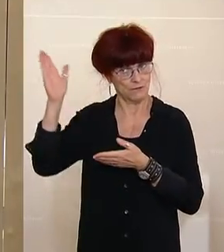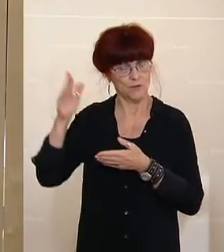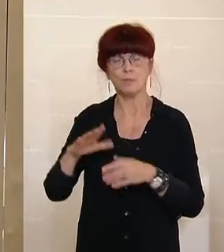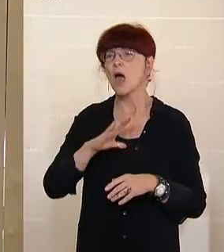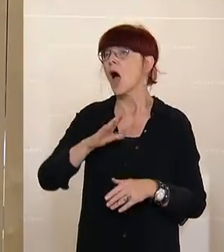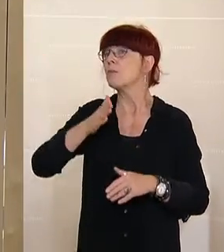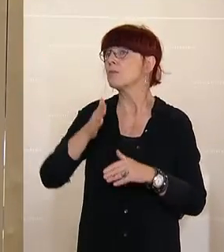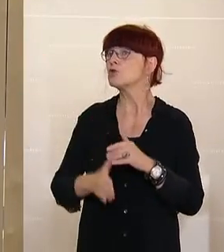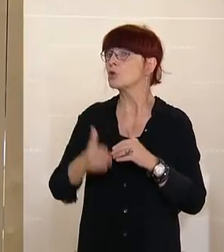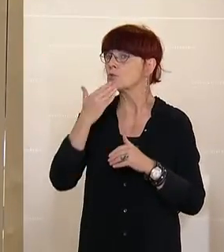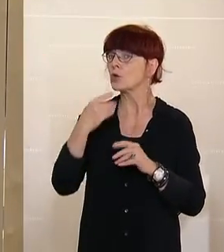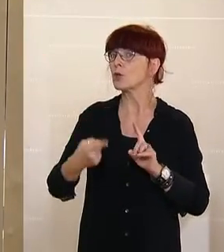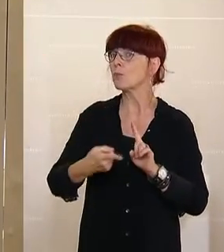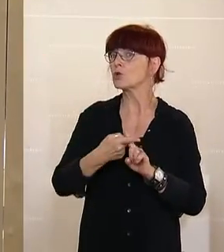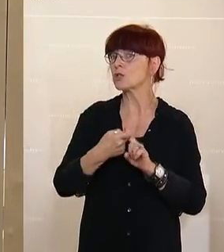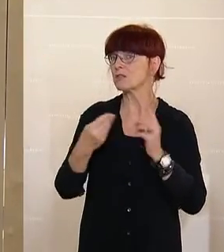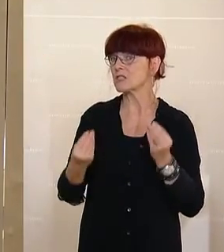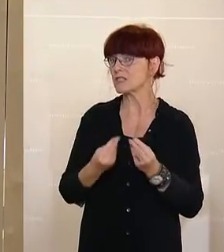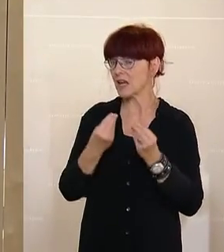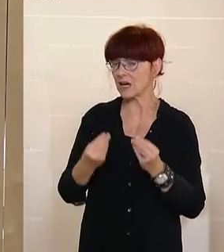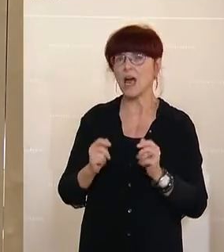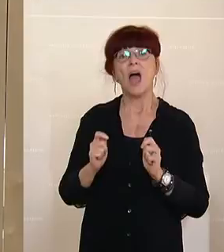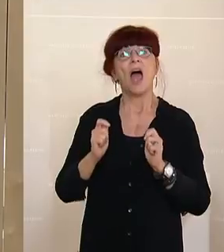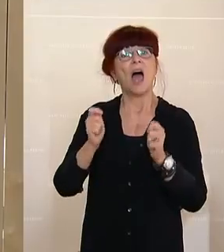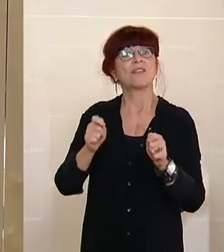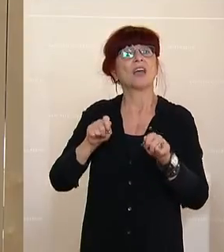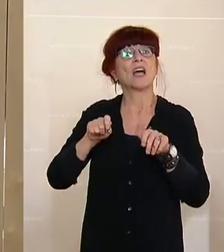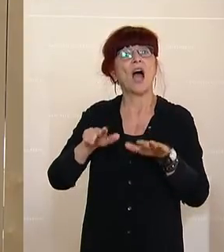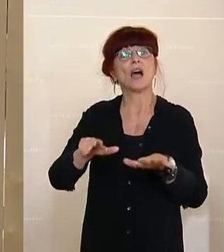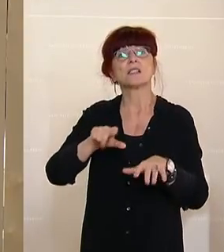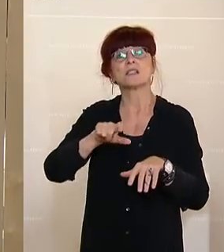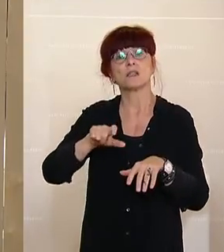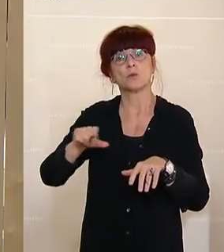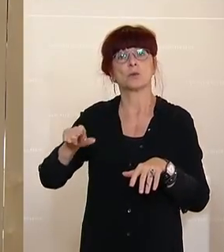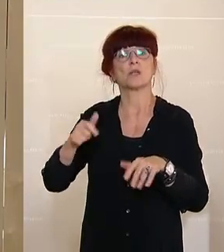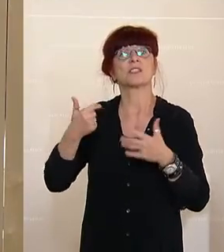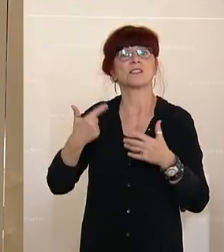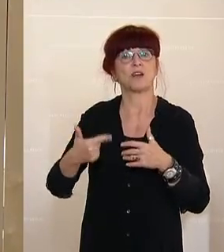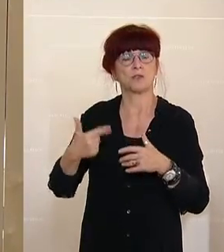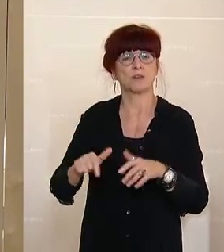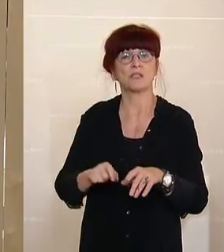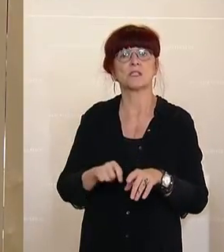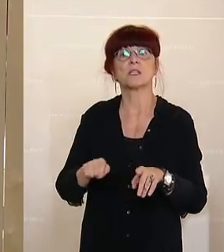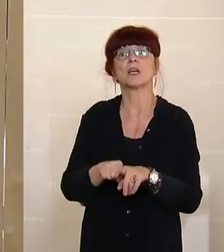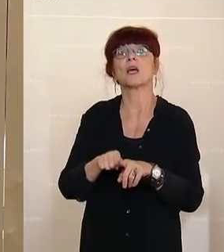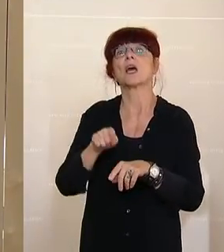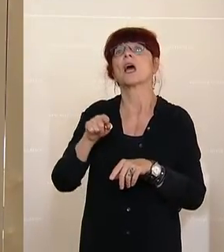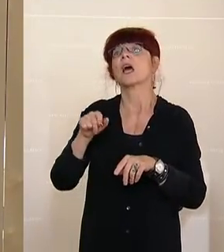in dieser schweren Zeit sagen. Der Antrag 1822 betrifft den Umgang mit medizinischen Krisenvorräten,